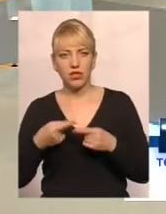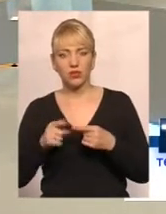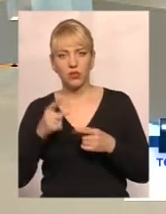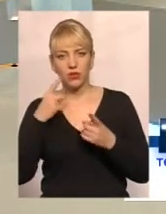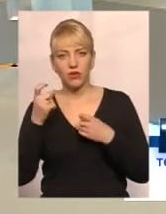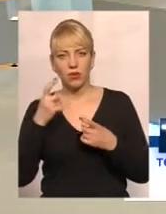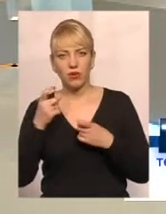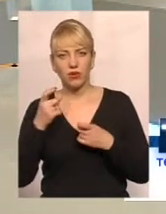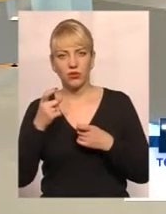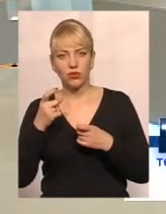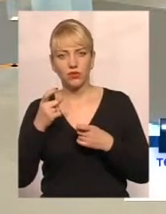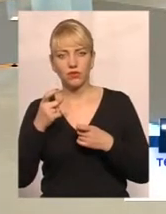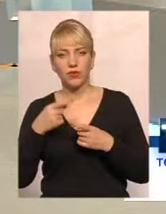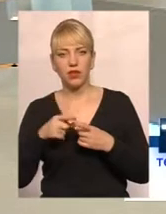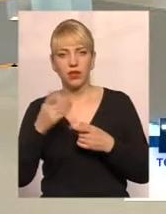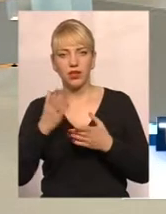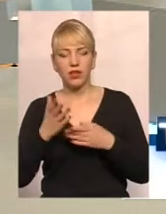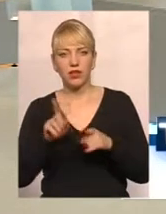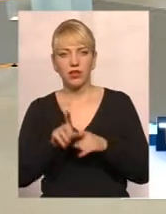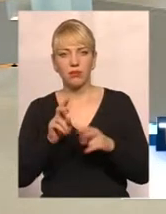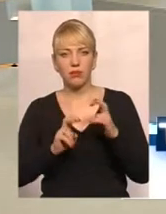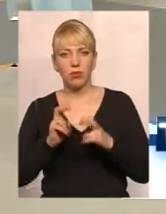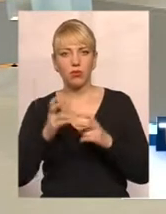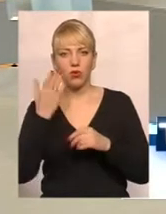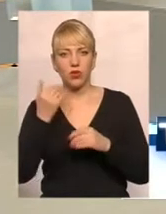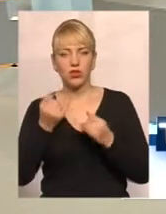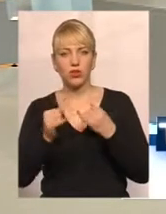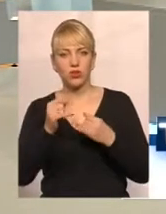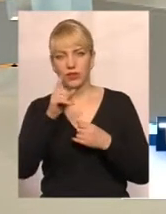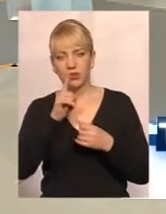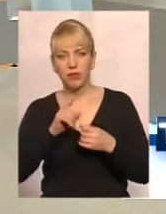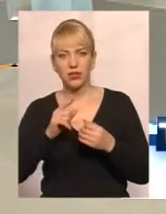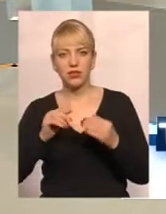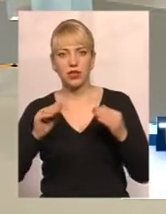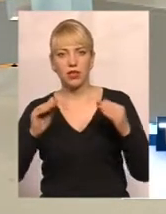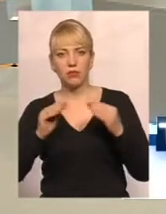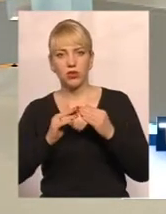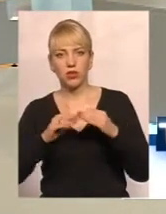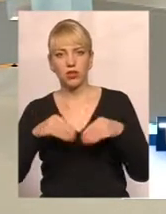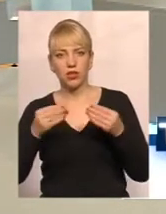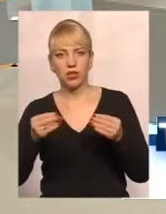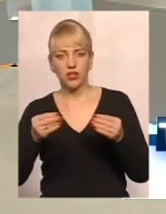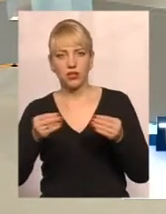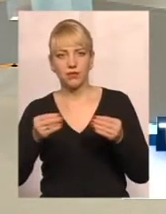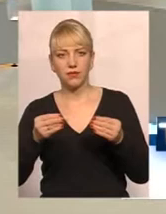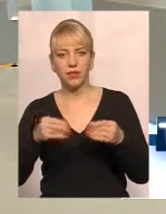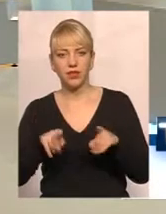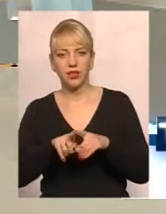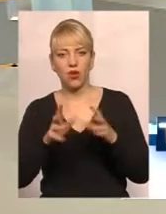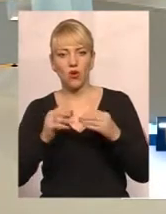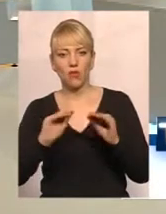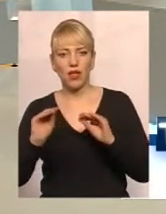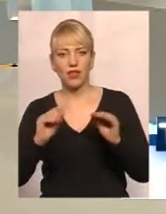інформація є в підприємствах, коли, скажімо так, за жовтень місяць будинкам дає, які обладнані